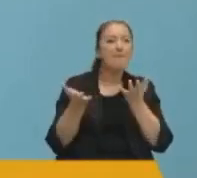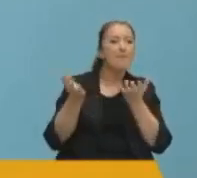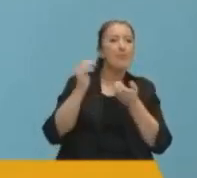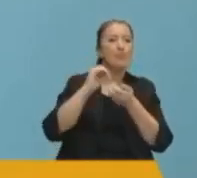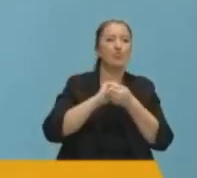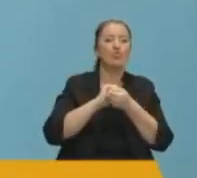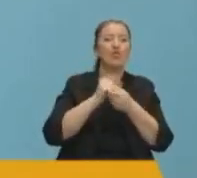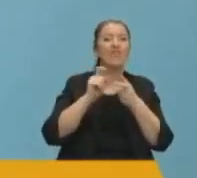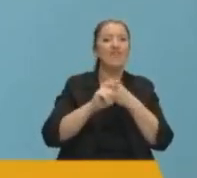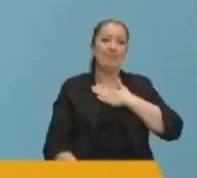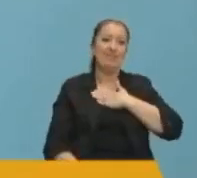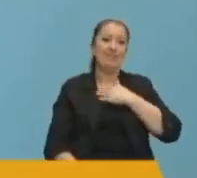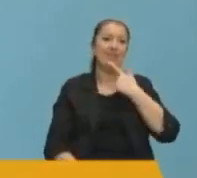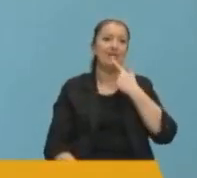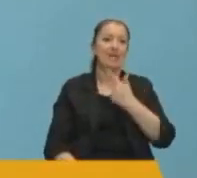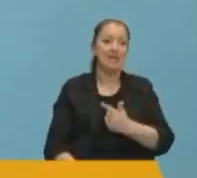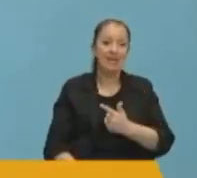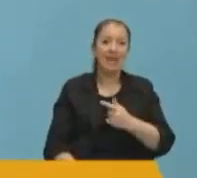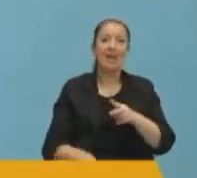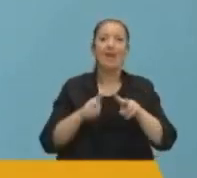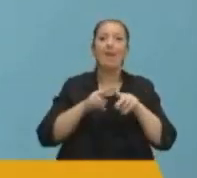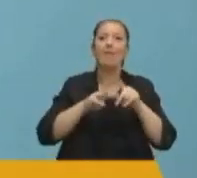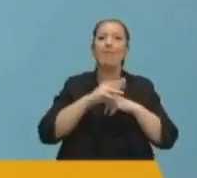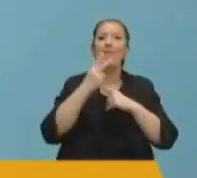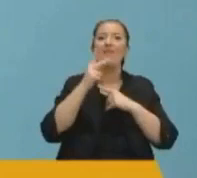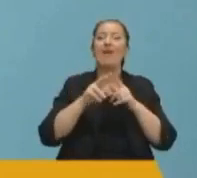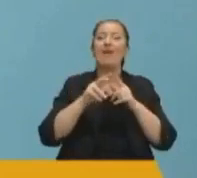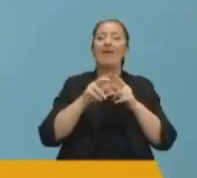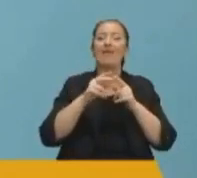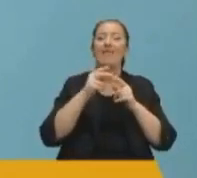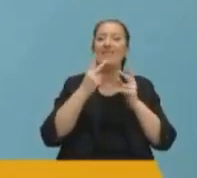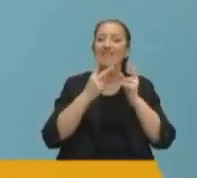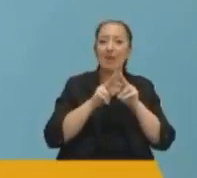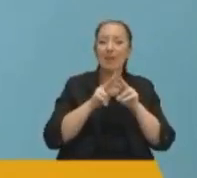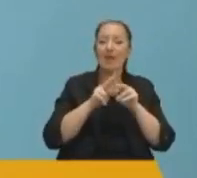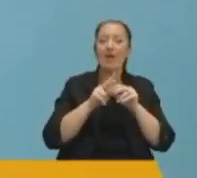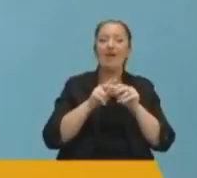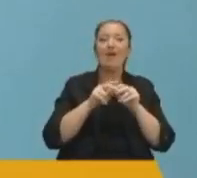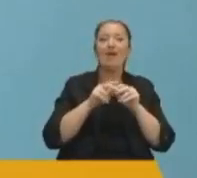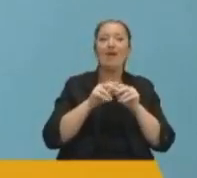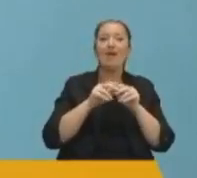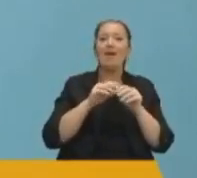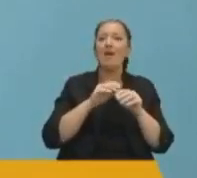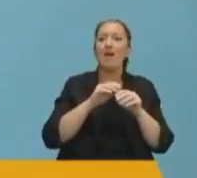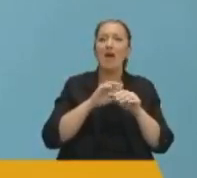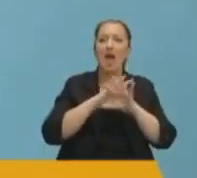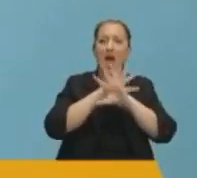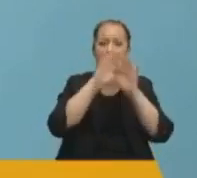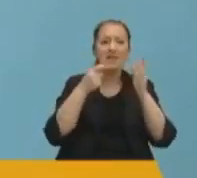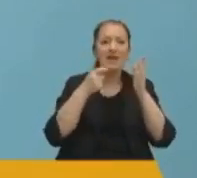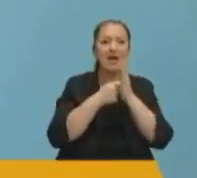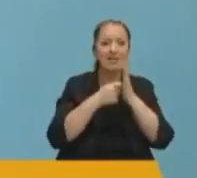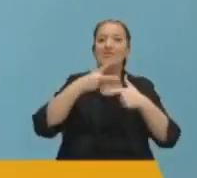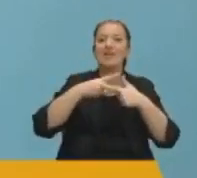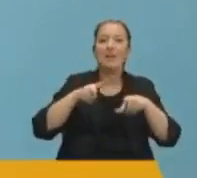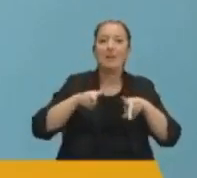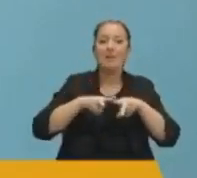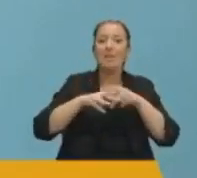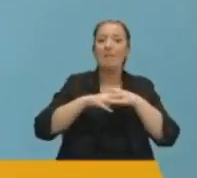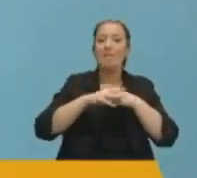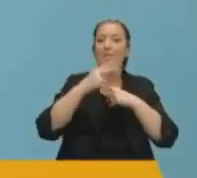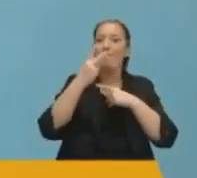bütündür ve bizimdir diyerek Mevlevilik tabiriyle çivi tutan herkes adına ve haddim olmasa da Hazreti Mevlana'nın